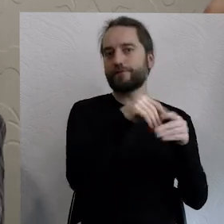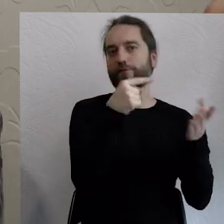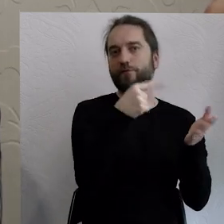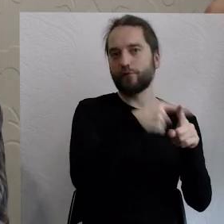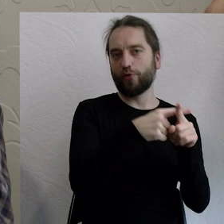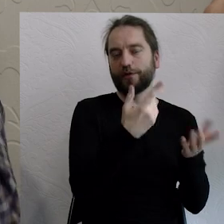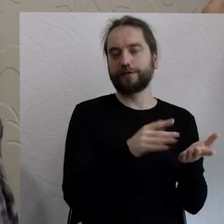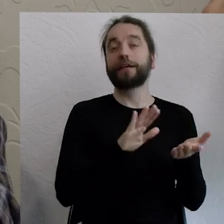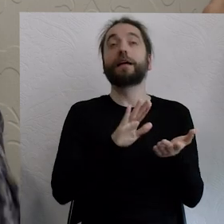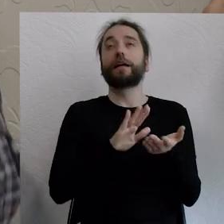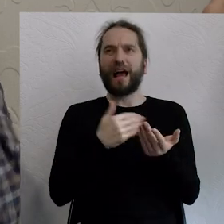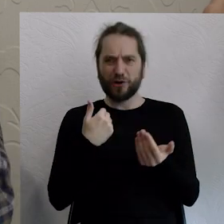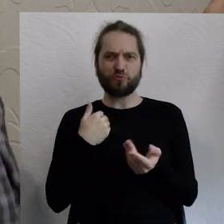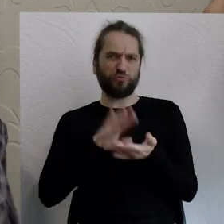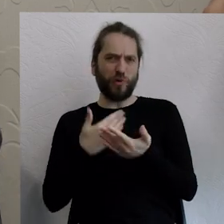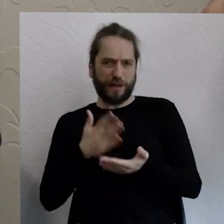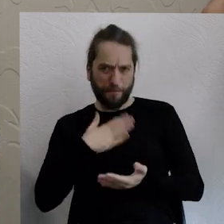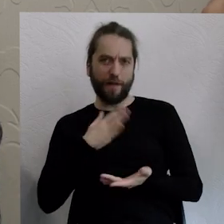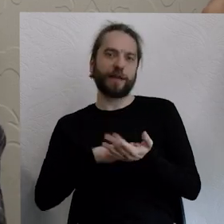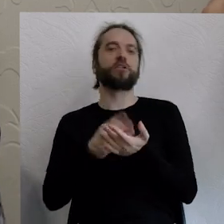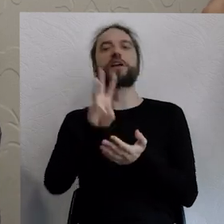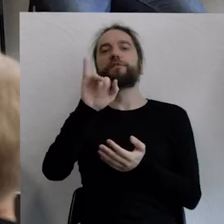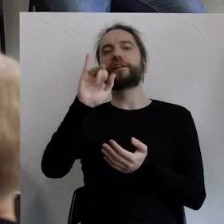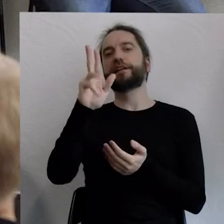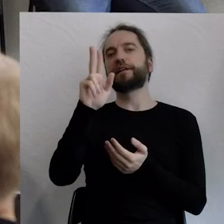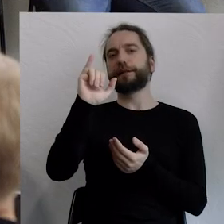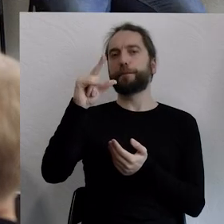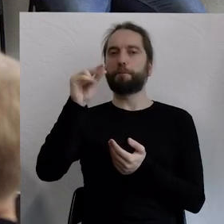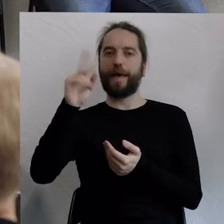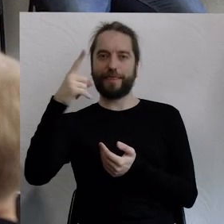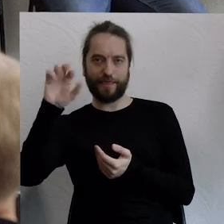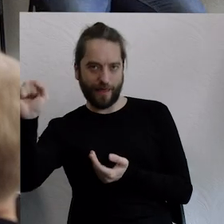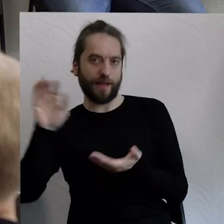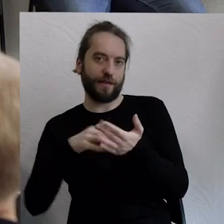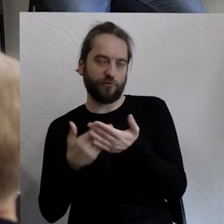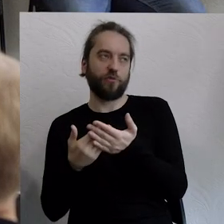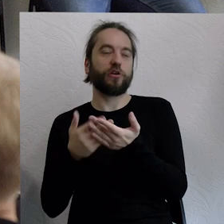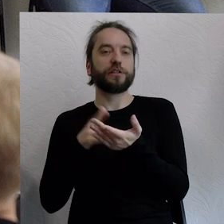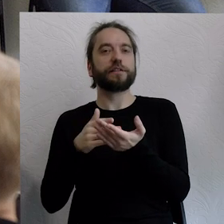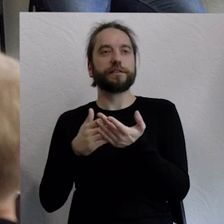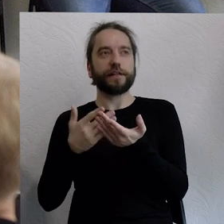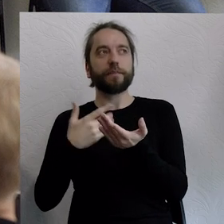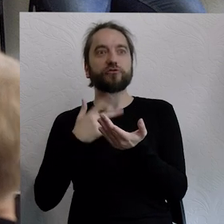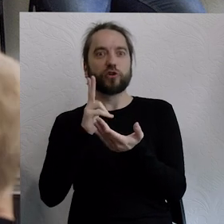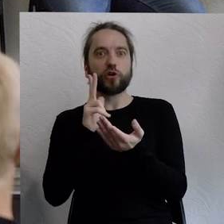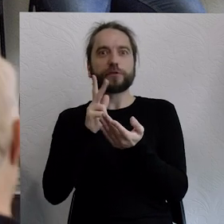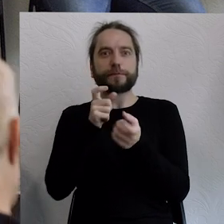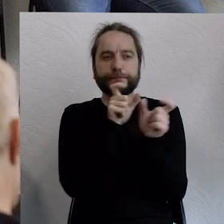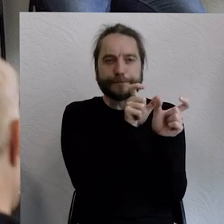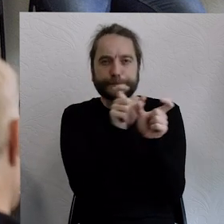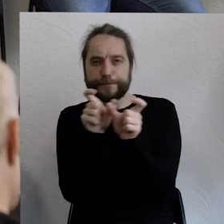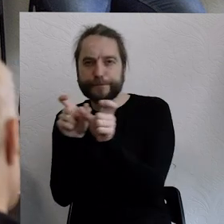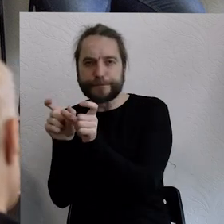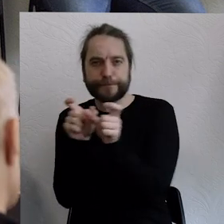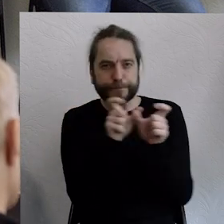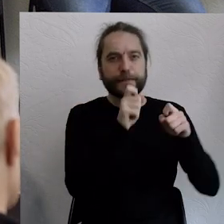Wikipedii poczynając przez ruch open source i tak dalej, modeli właśnie uspołeczniania i kontroli społecznej nad technologią jest